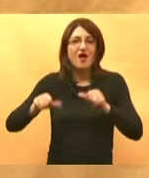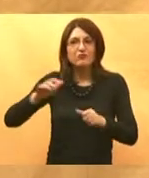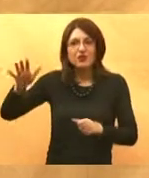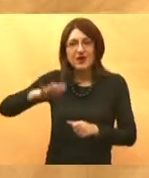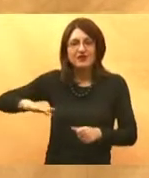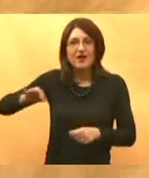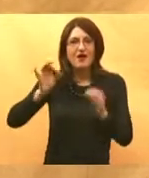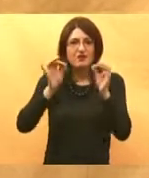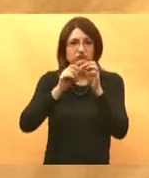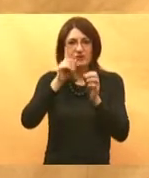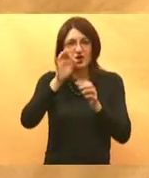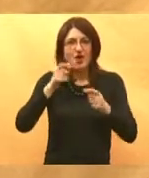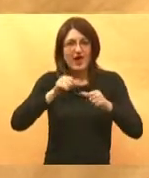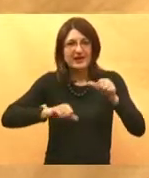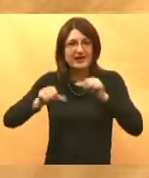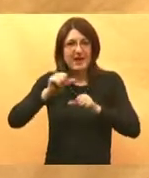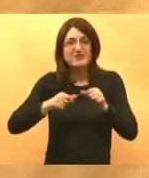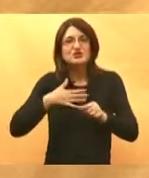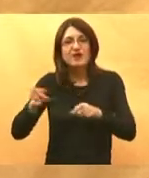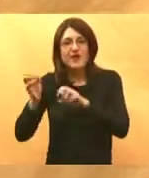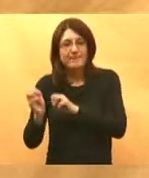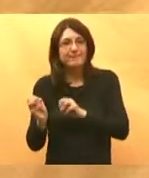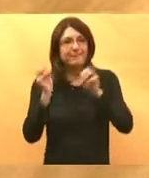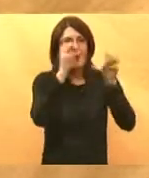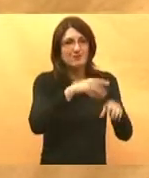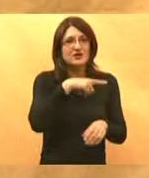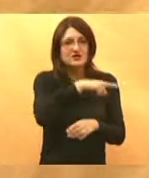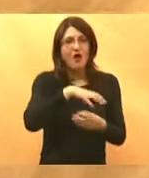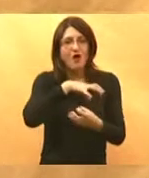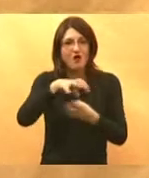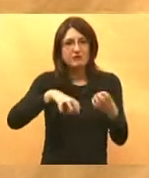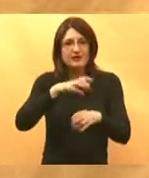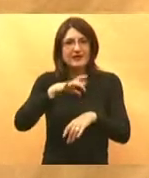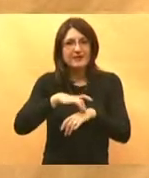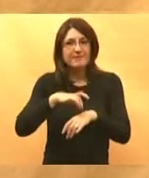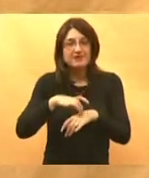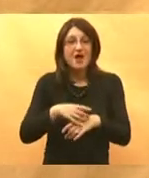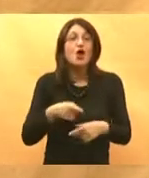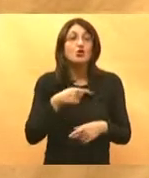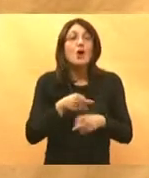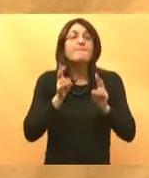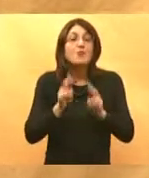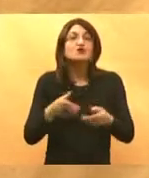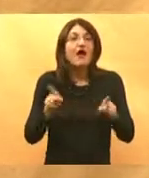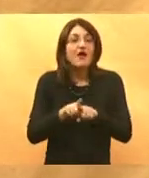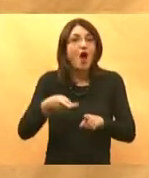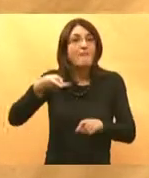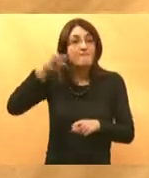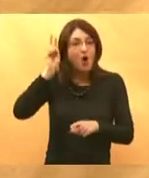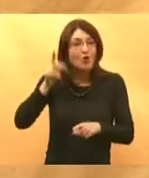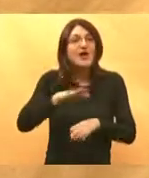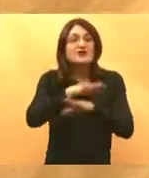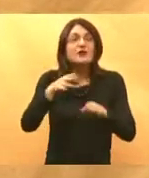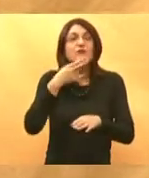biokemijska komora je tražila da se to prebaci kao posao na nas mi smo rekli da to treba biti samo kao mogućnost i da će svi ambulante i timovi to